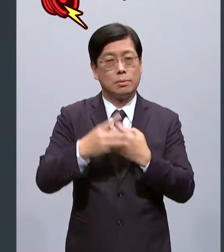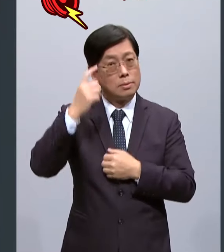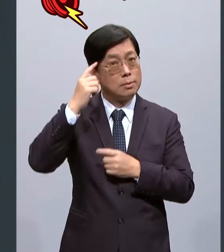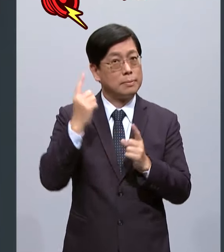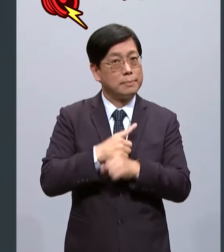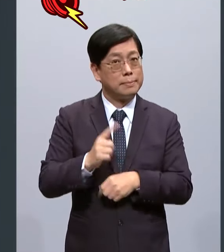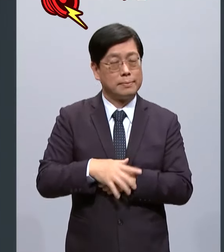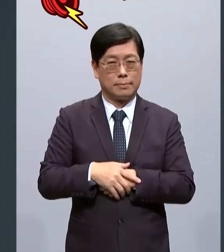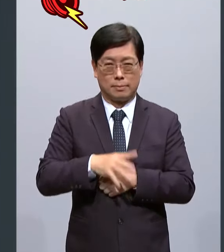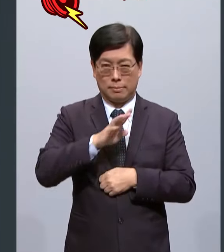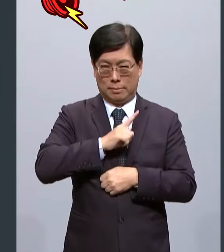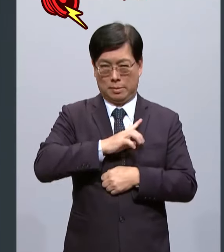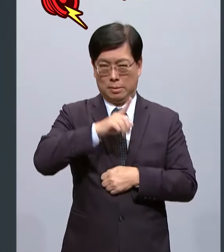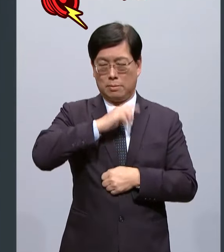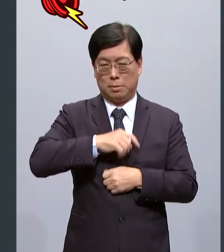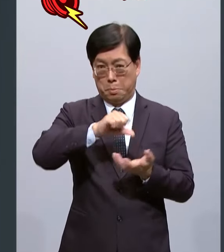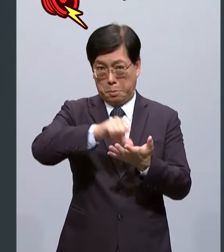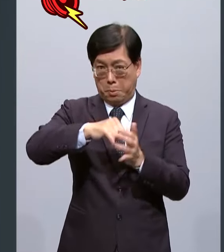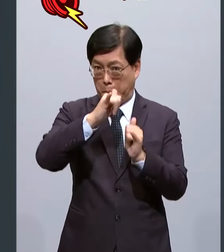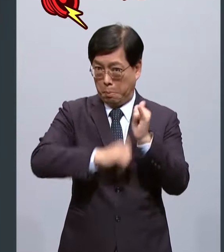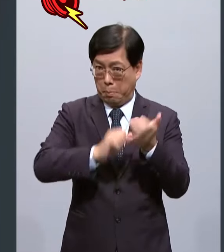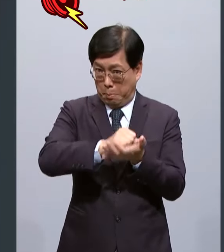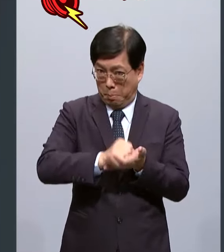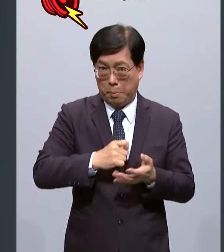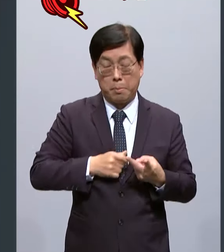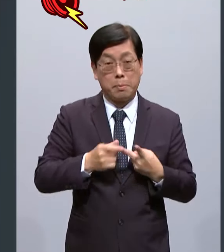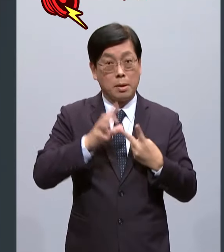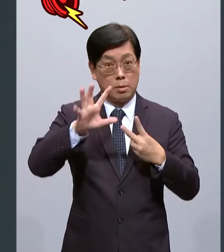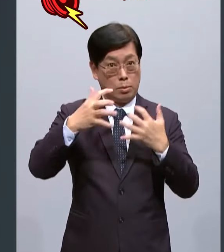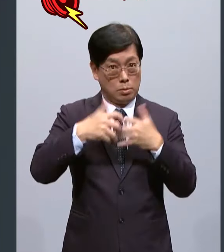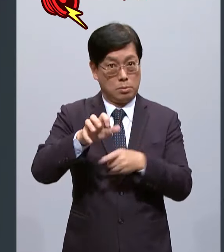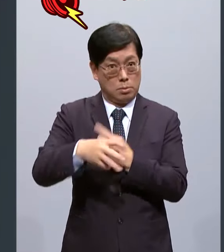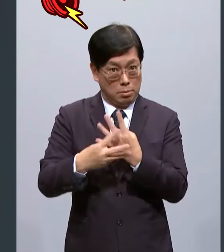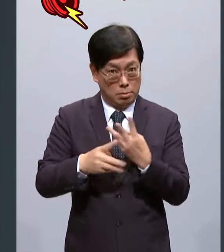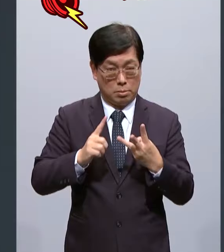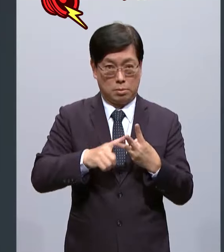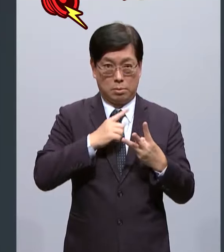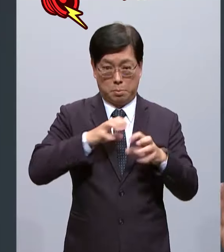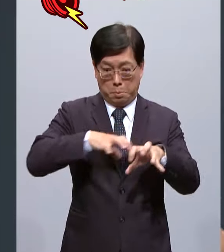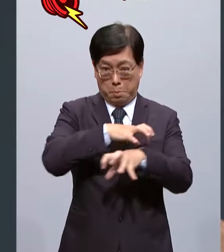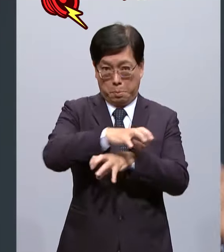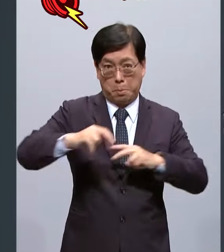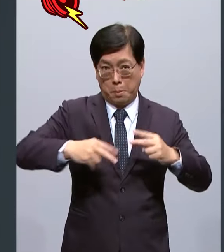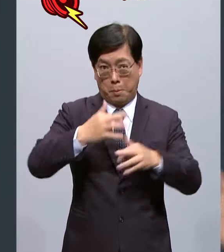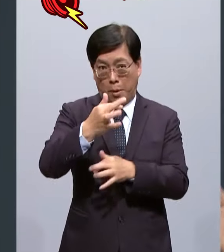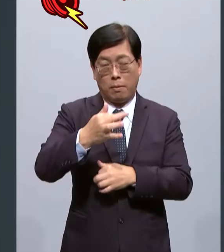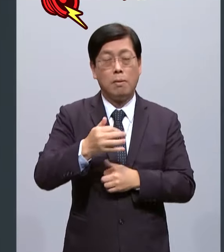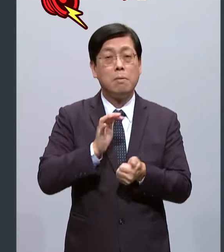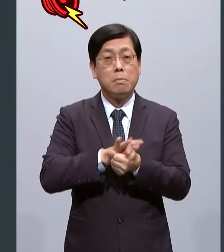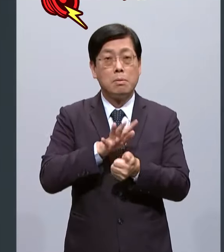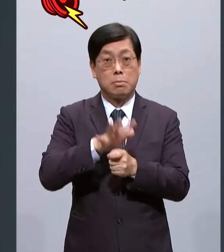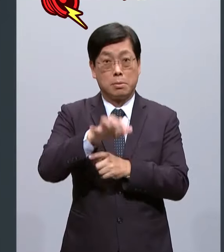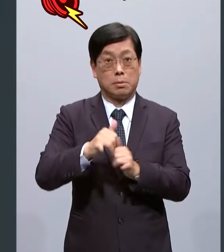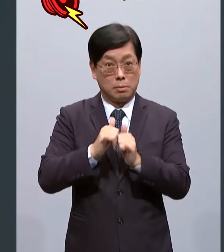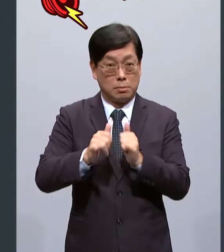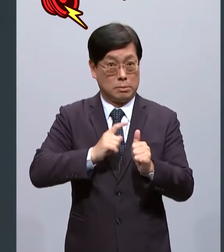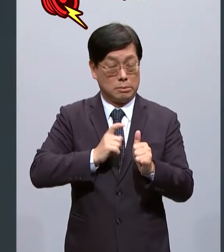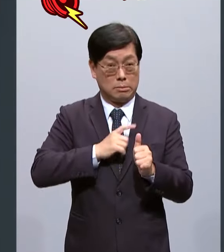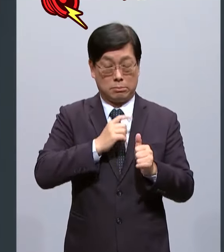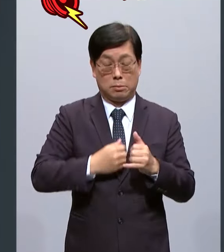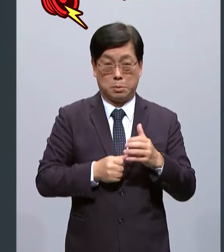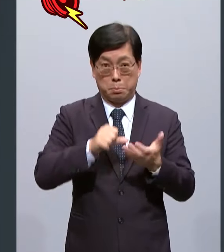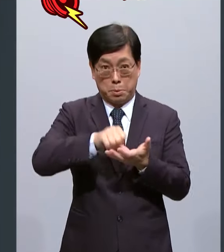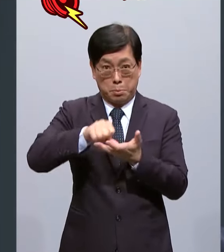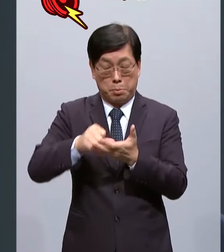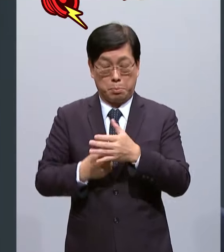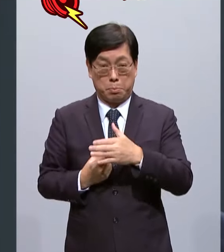就是要生产履历还有有机农业友善耕种让农民所生产的农产